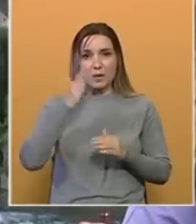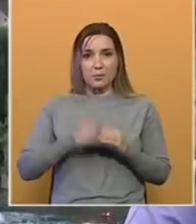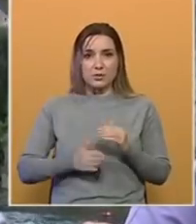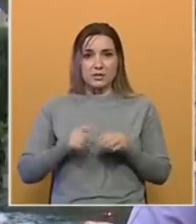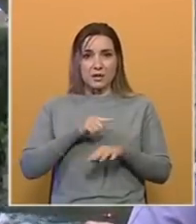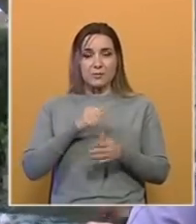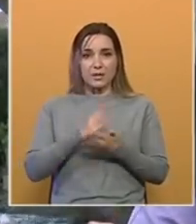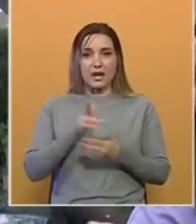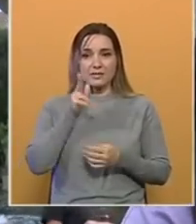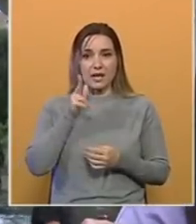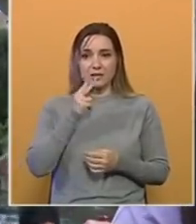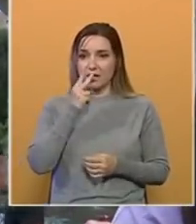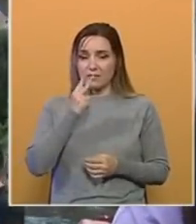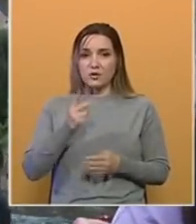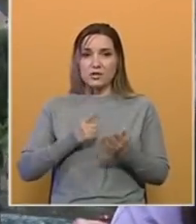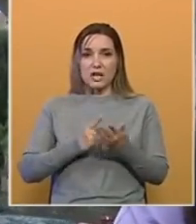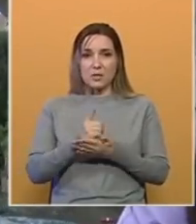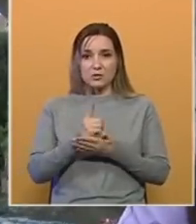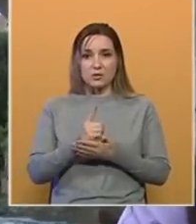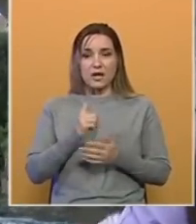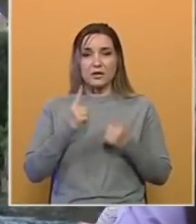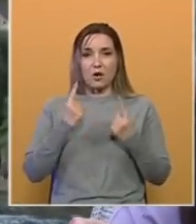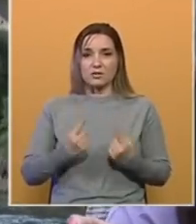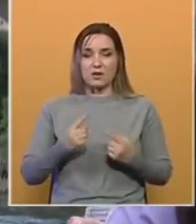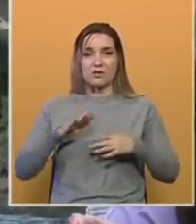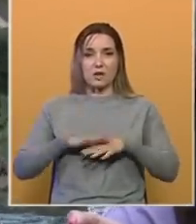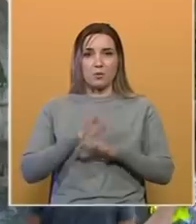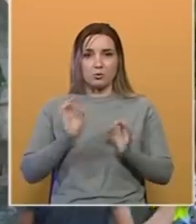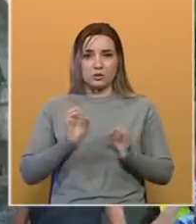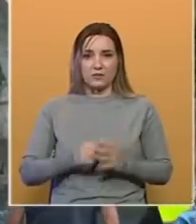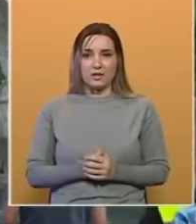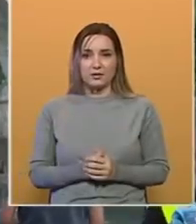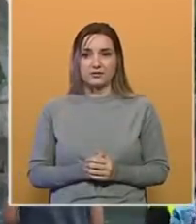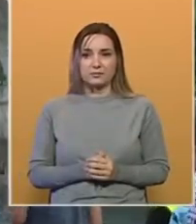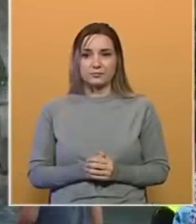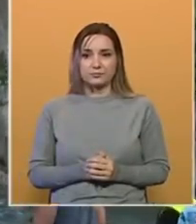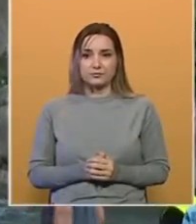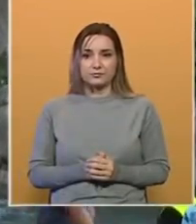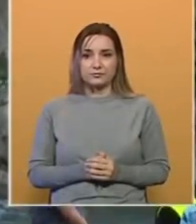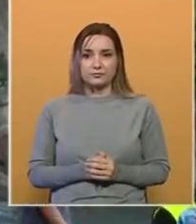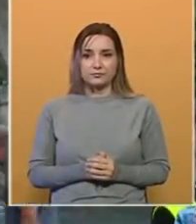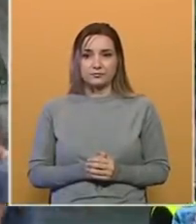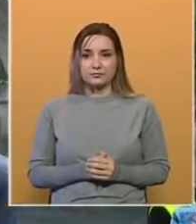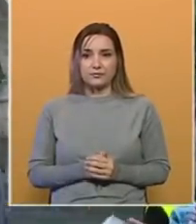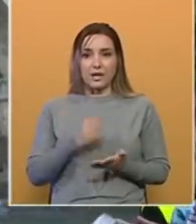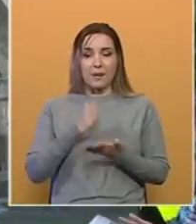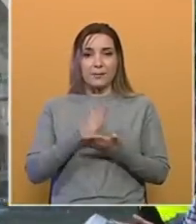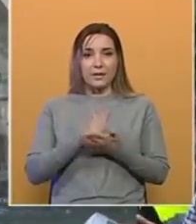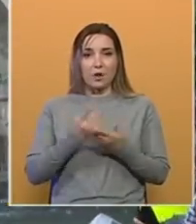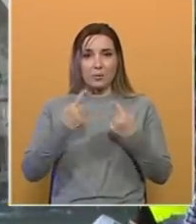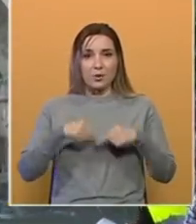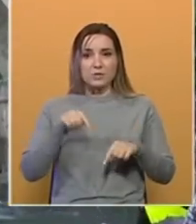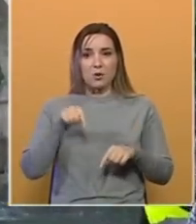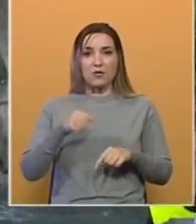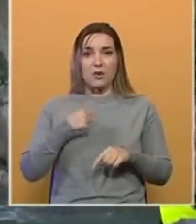runda je bila veoma zahtjevna, vidio sam rezultate i ostao sam oduševljen. Bilo je posebno jer